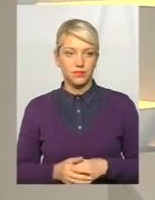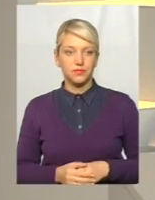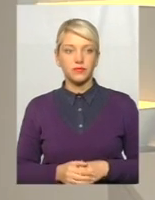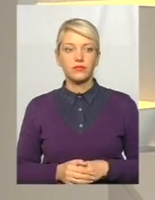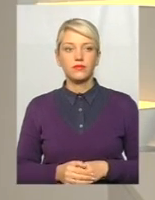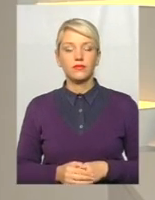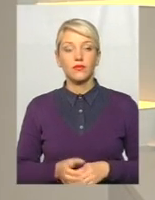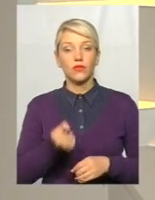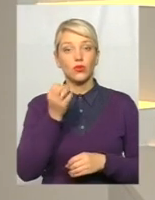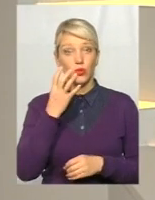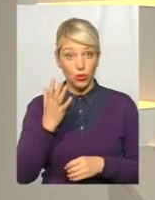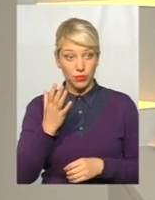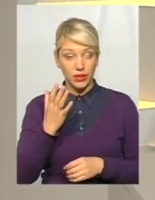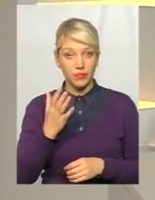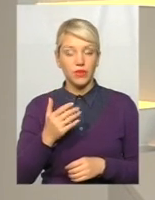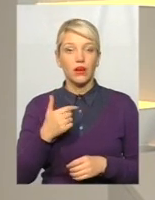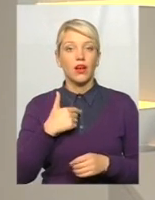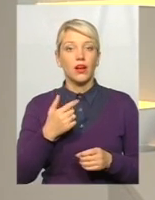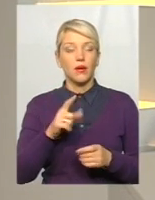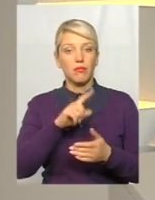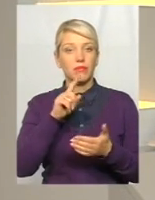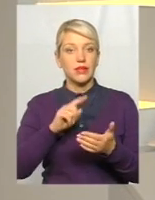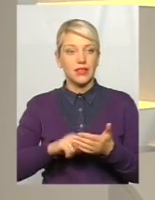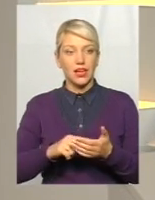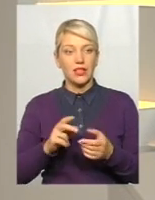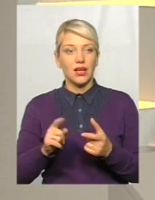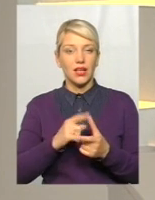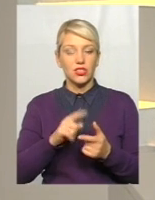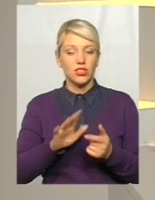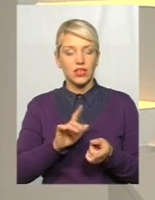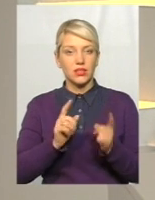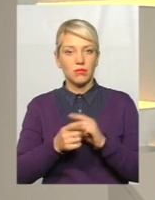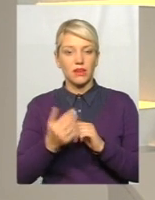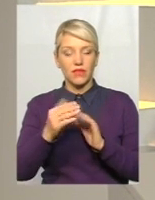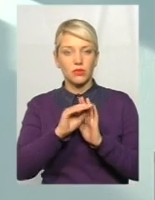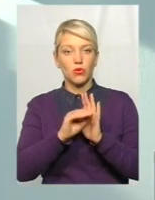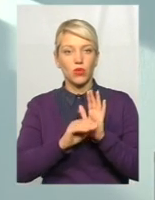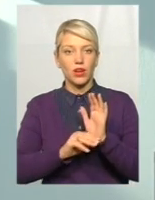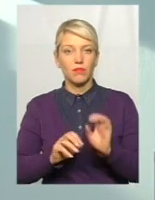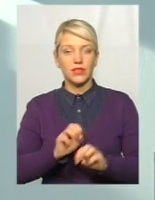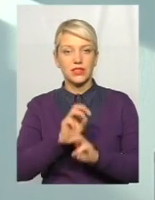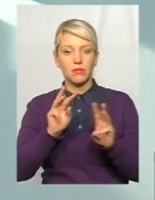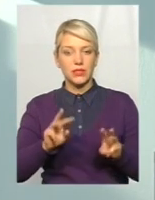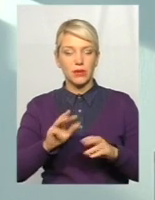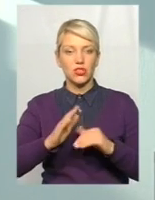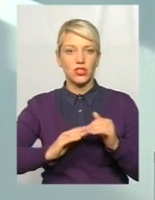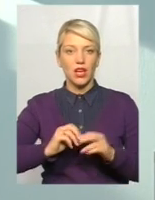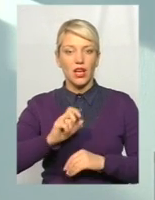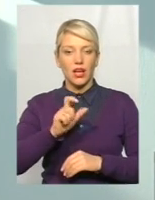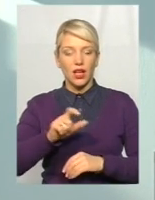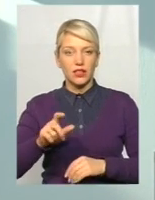Добре, тоді ви мене так наштовхуєте на питання, а чи не замінить ваше програмне забезпечення кадри, які